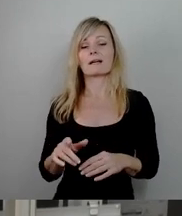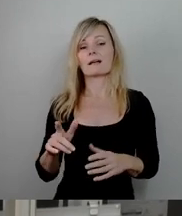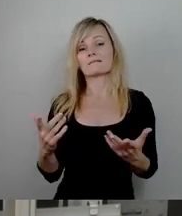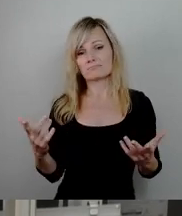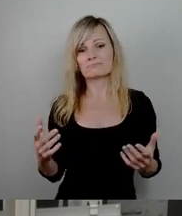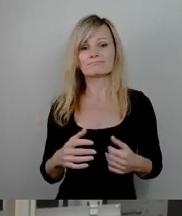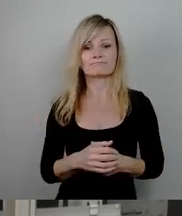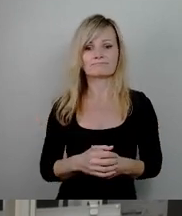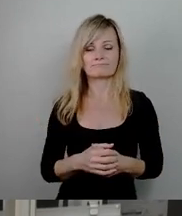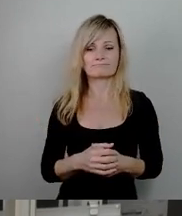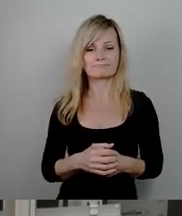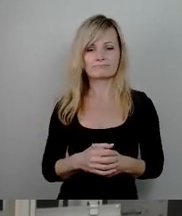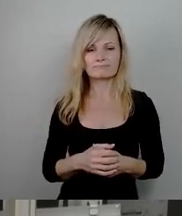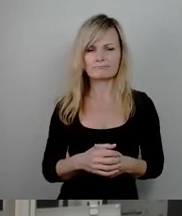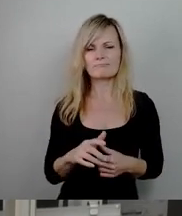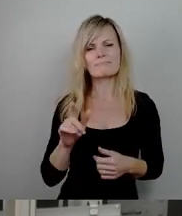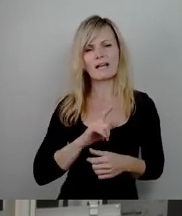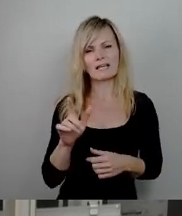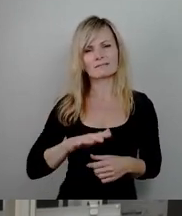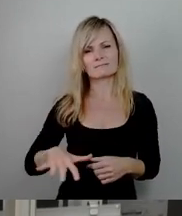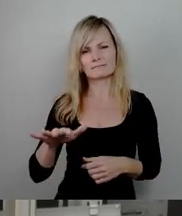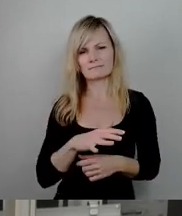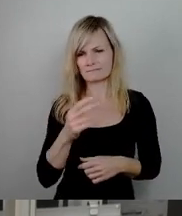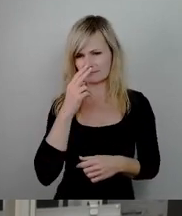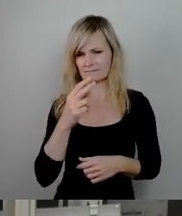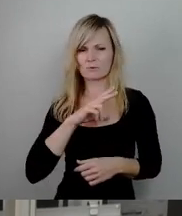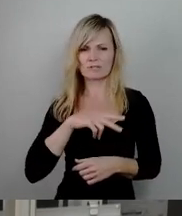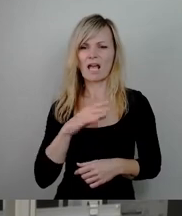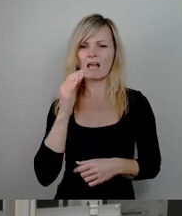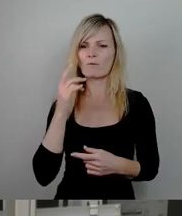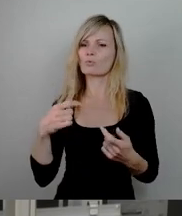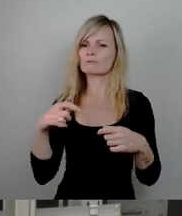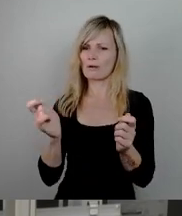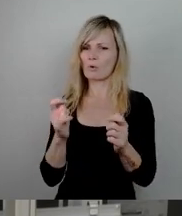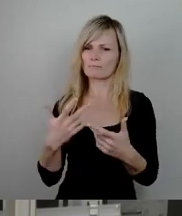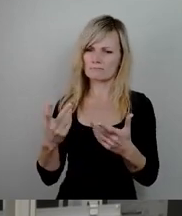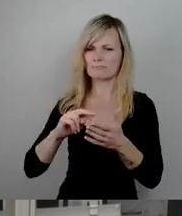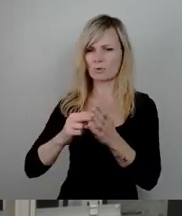ihrer Politik zum sozialen Wohnungsbau. Das wird heute wieder besonders deutlich.